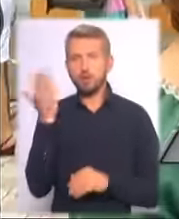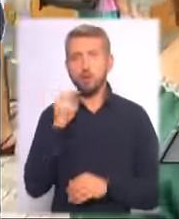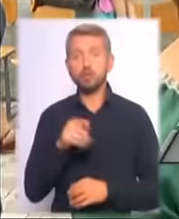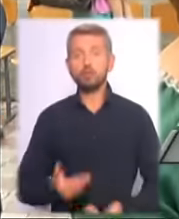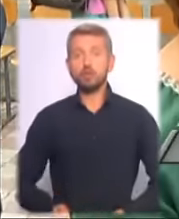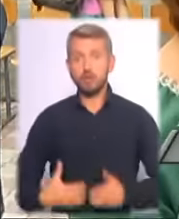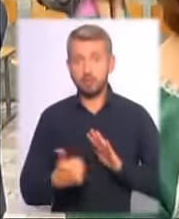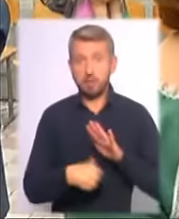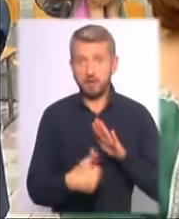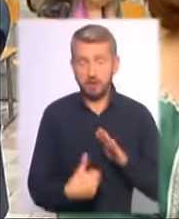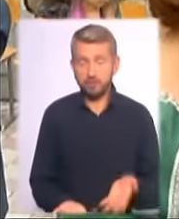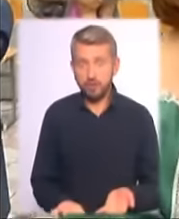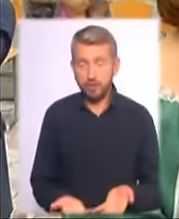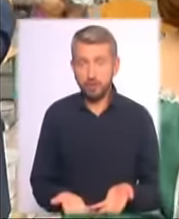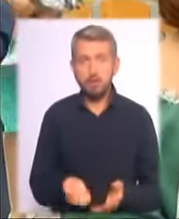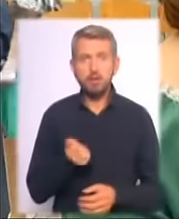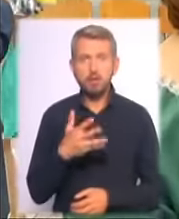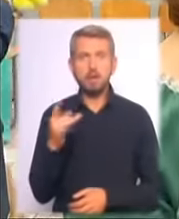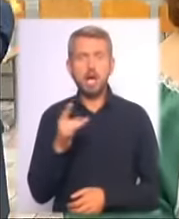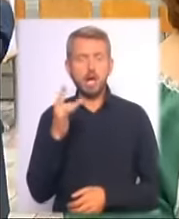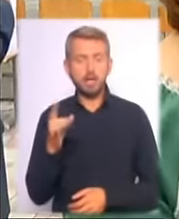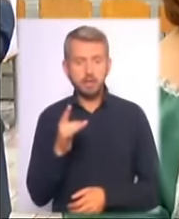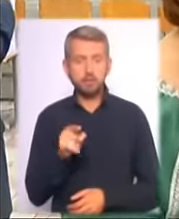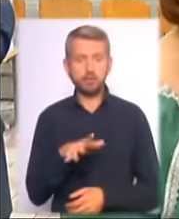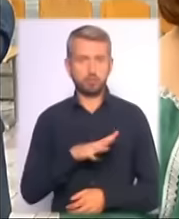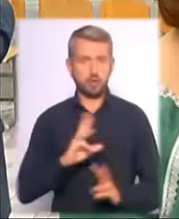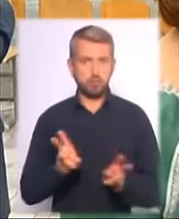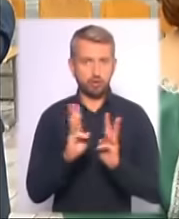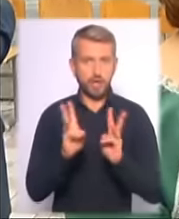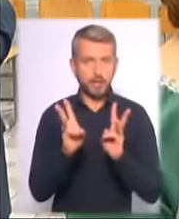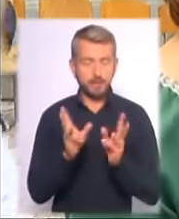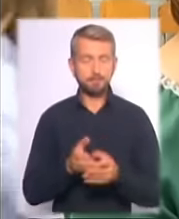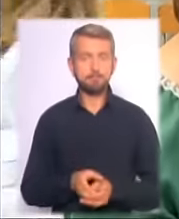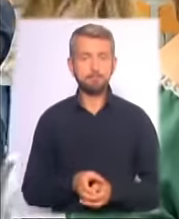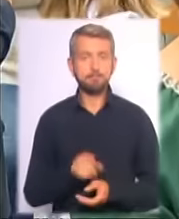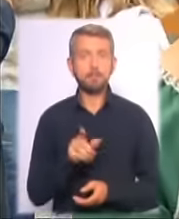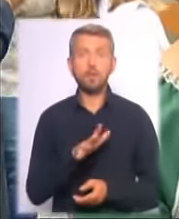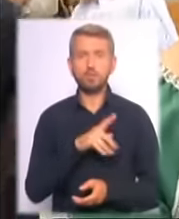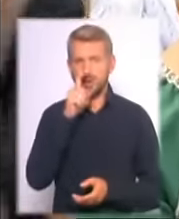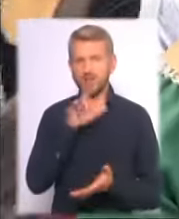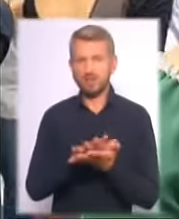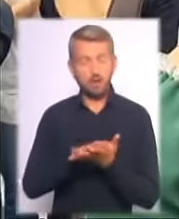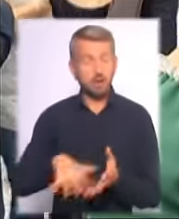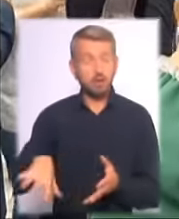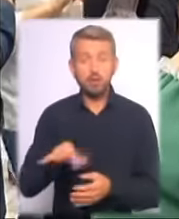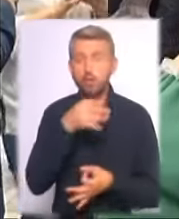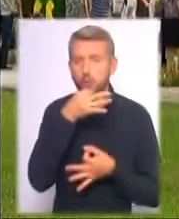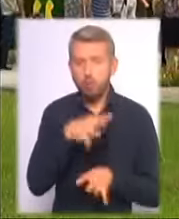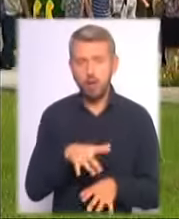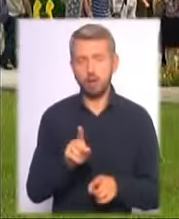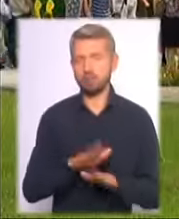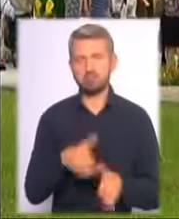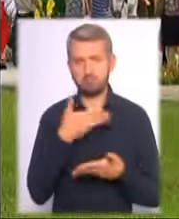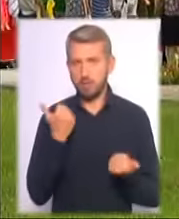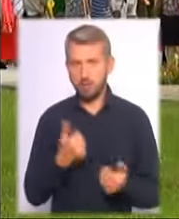жили безхаченки. Декілька разів тут були пожежі, тут була свалка, все, що завгодно, але не дитячий садок.